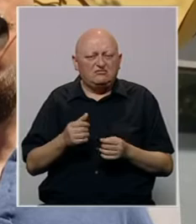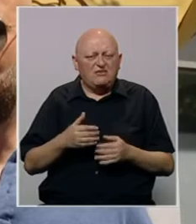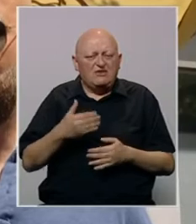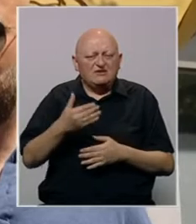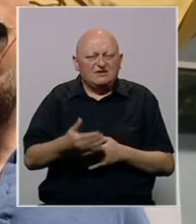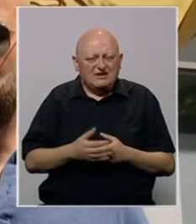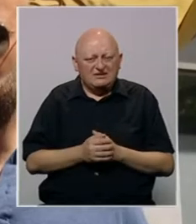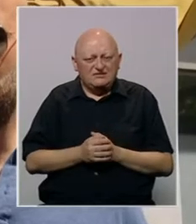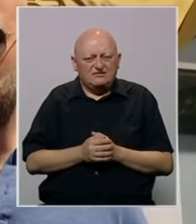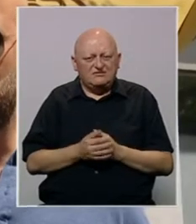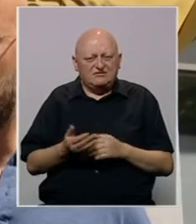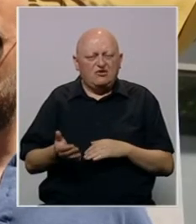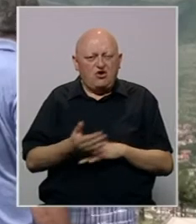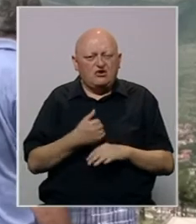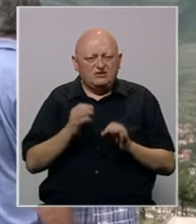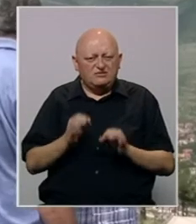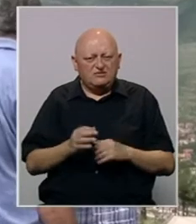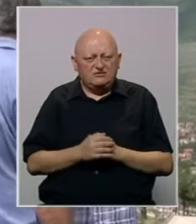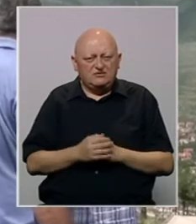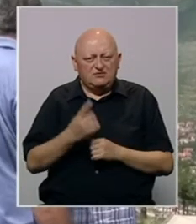zakasnija s tijim, ali koristio bi sigurno.